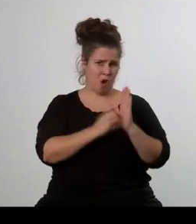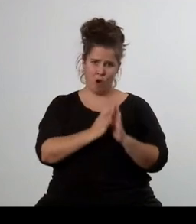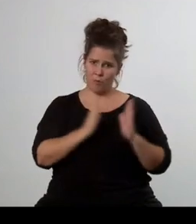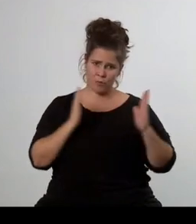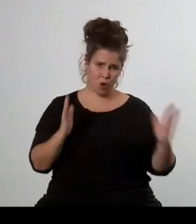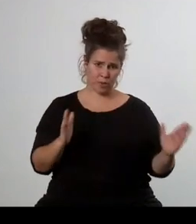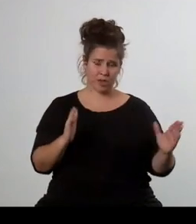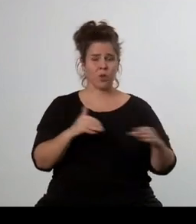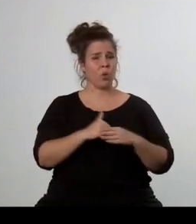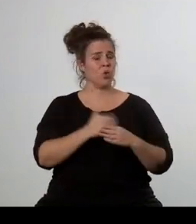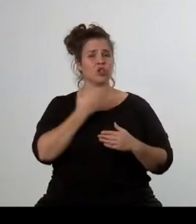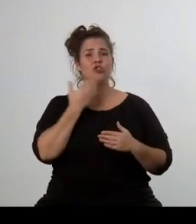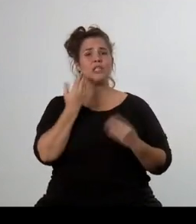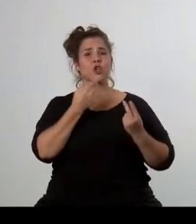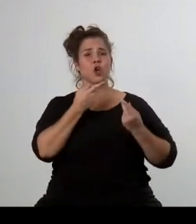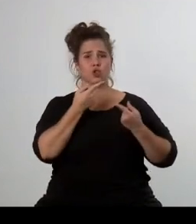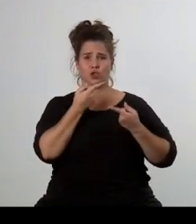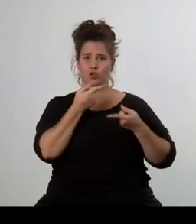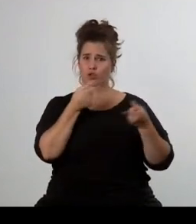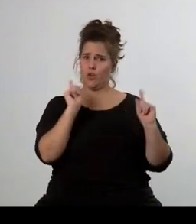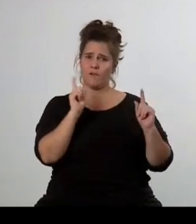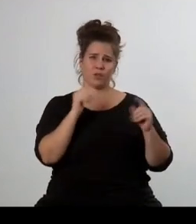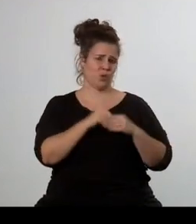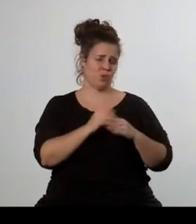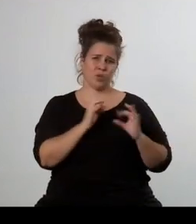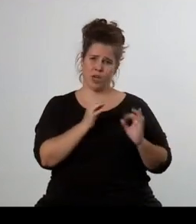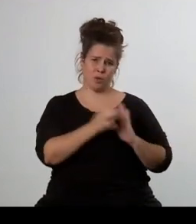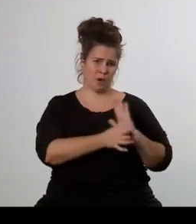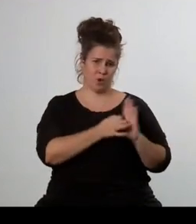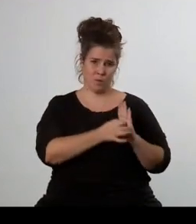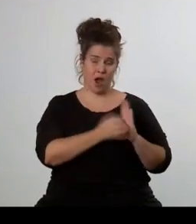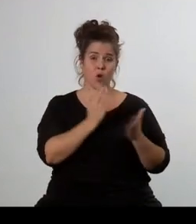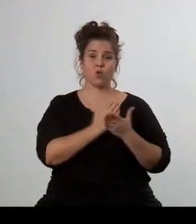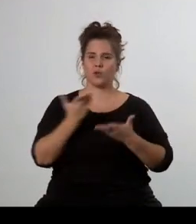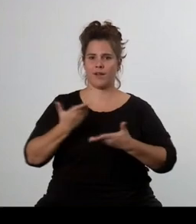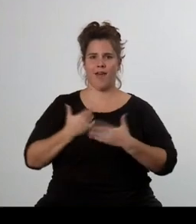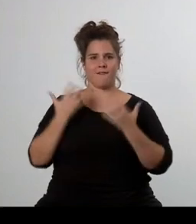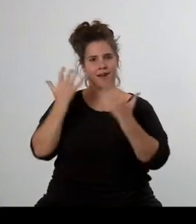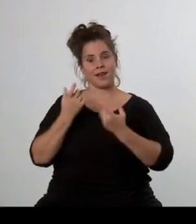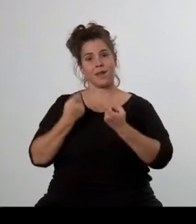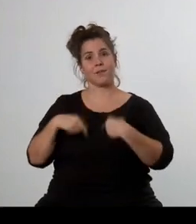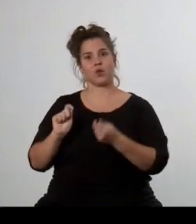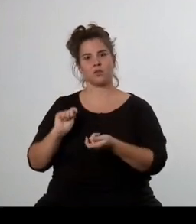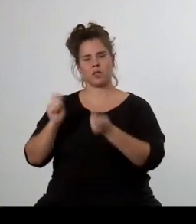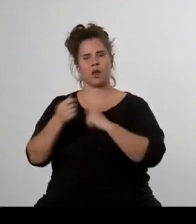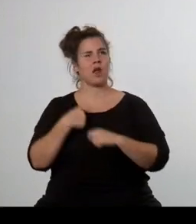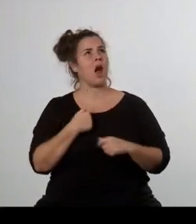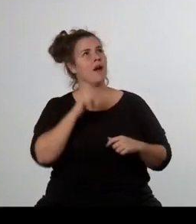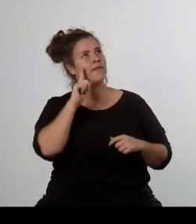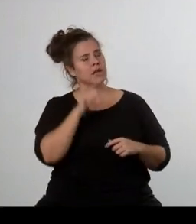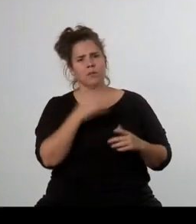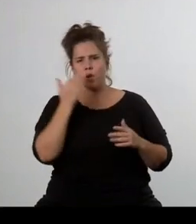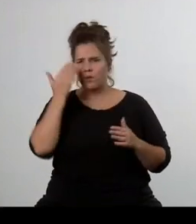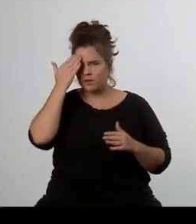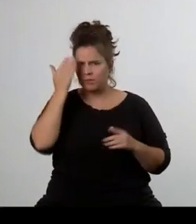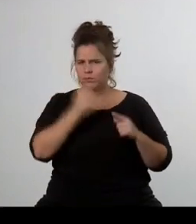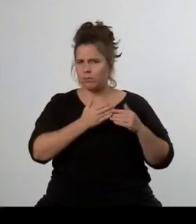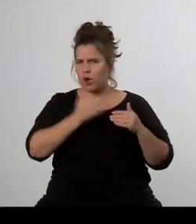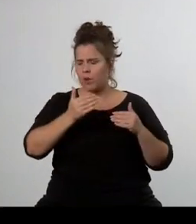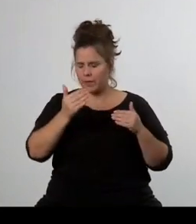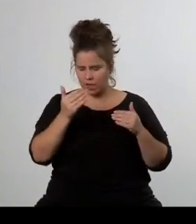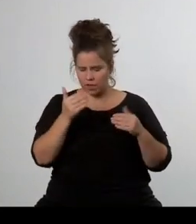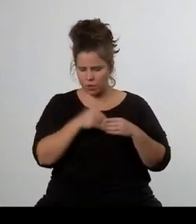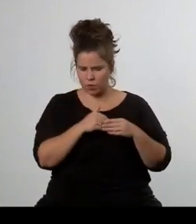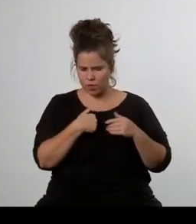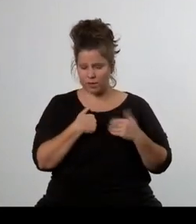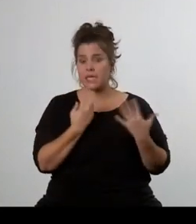Československo a dal naději na změnu. A mě v té době bylo, a tady všichni vzpomínali předřečníci,